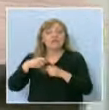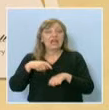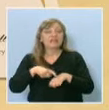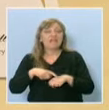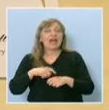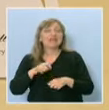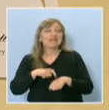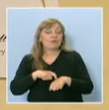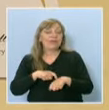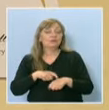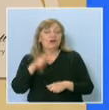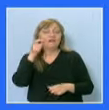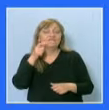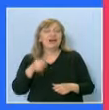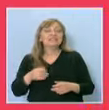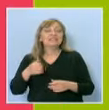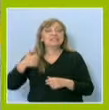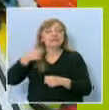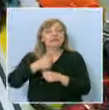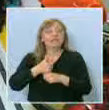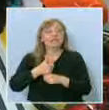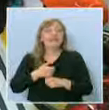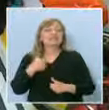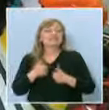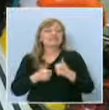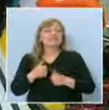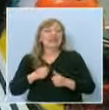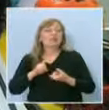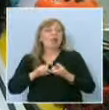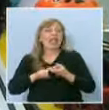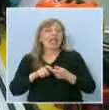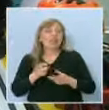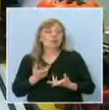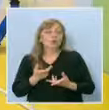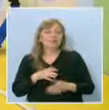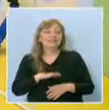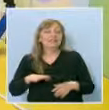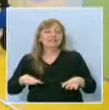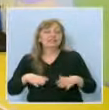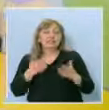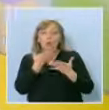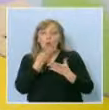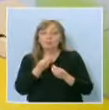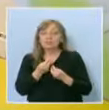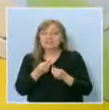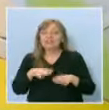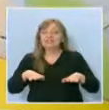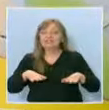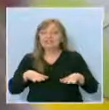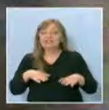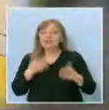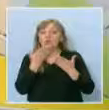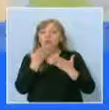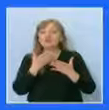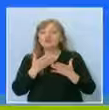варненската финалистка в състезанието по английски язик кенгуру. В детска градина Маргаритка децата опознават града и учат правилата за безопасно движение по